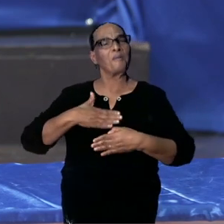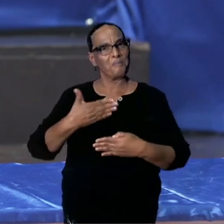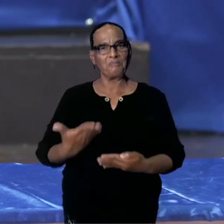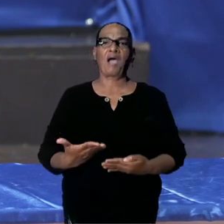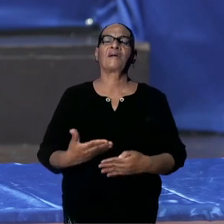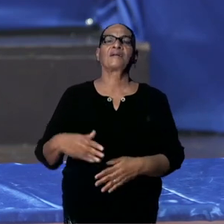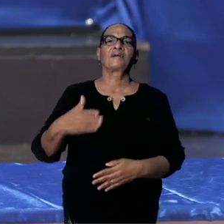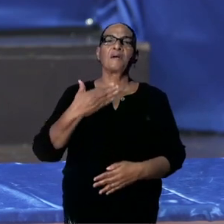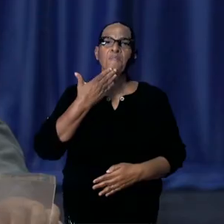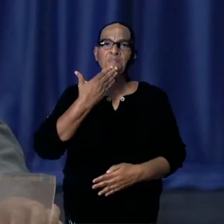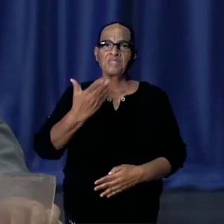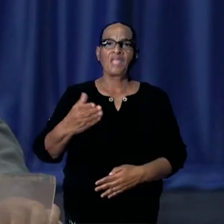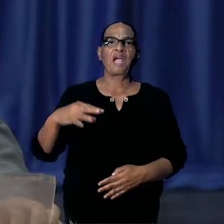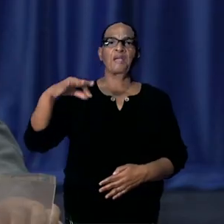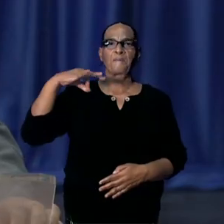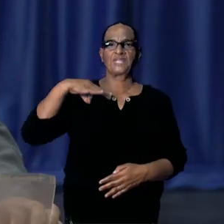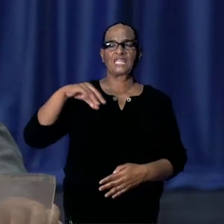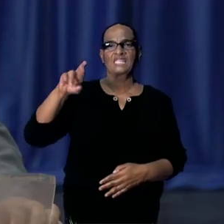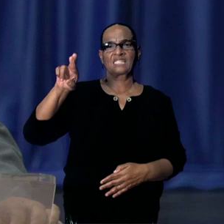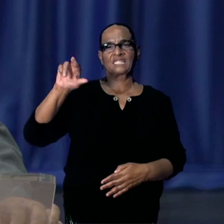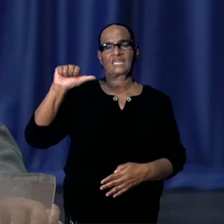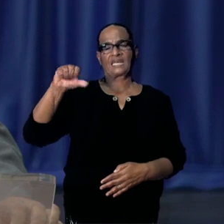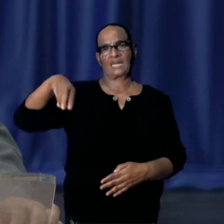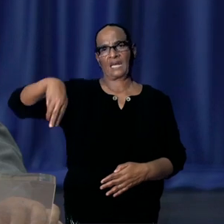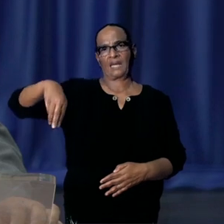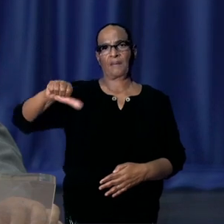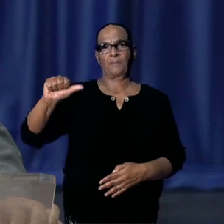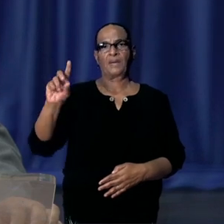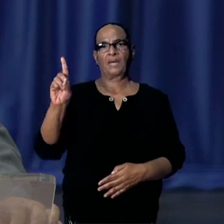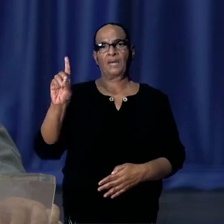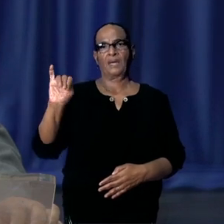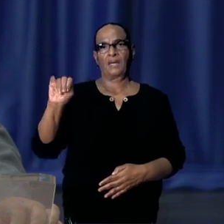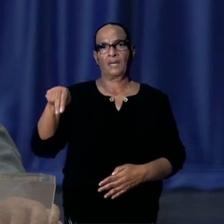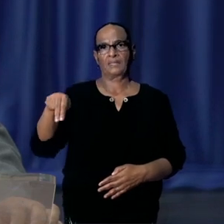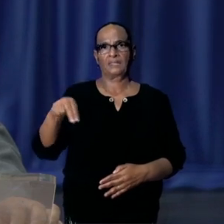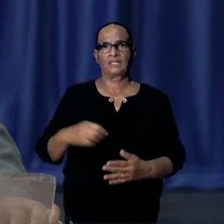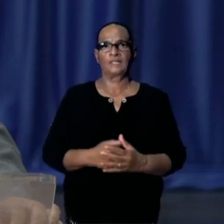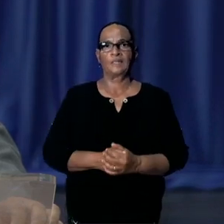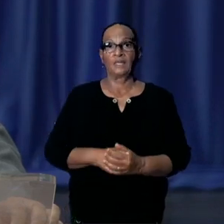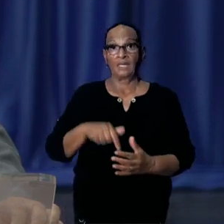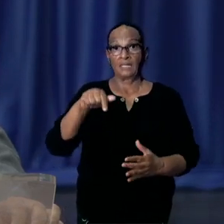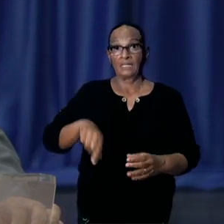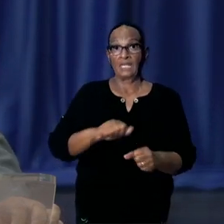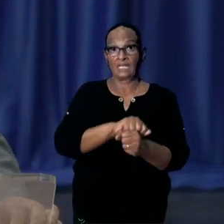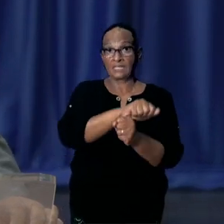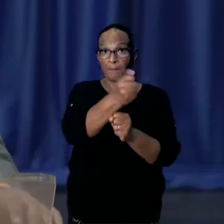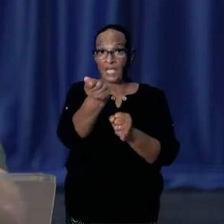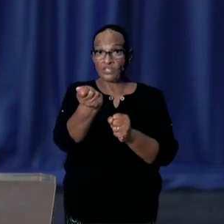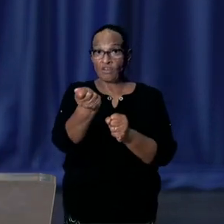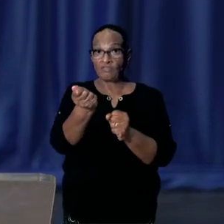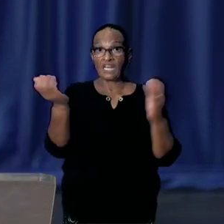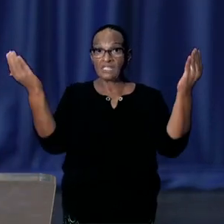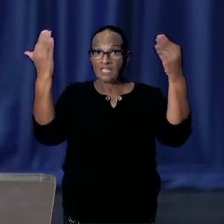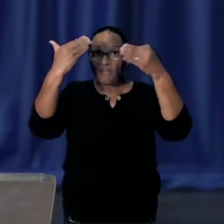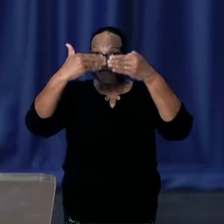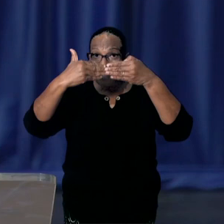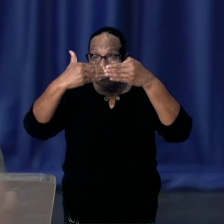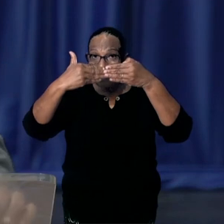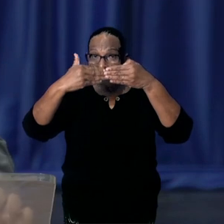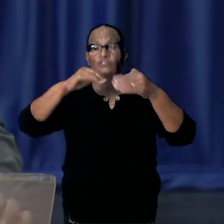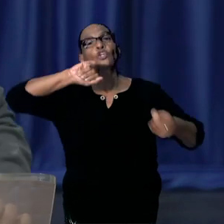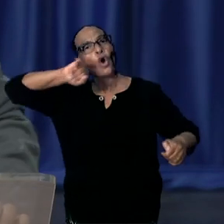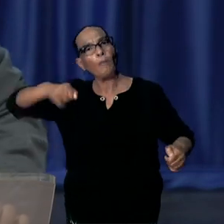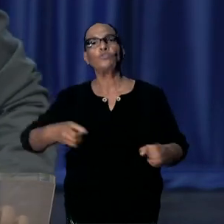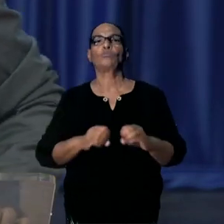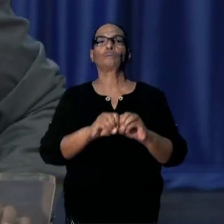Ramadine. Goed om even te vermelden dat vanavond deze persconferentie opnieuw wordt uitgezonden